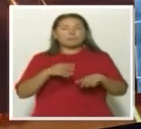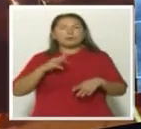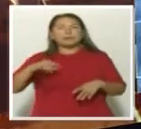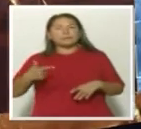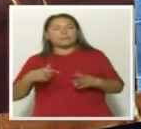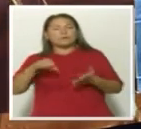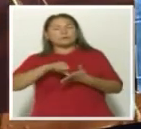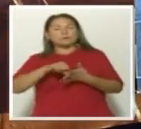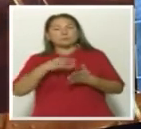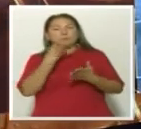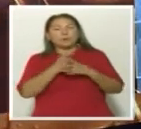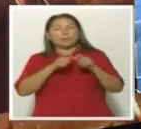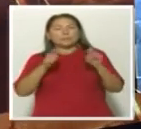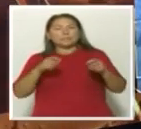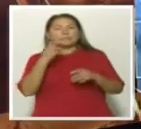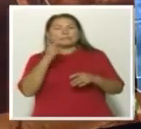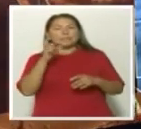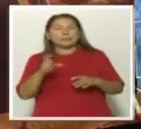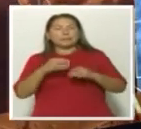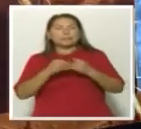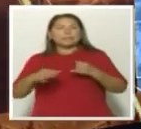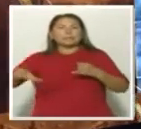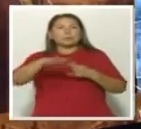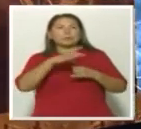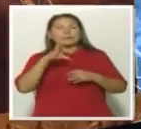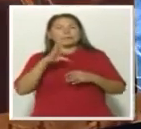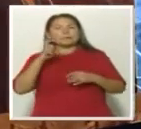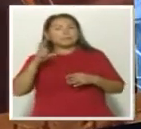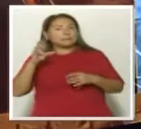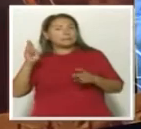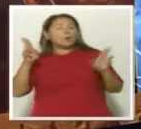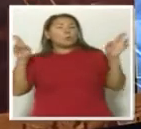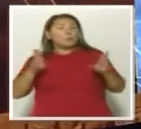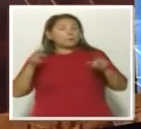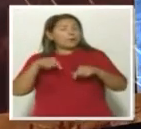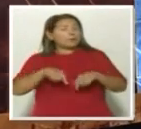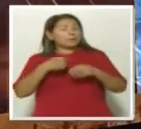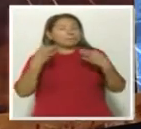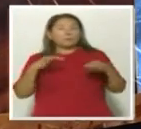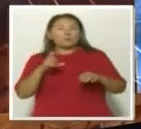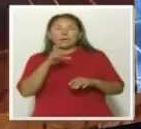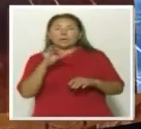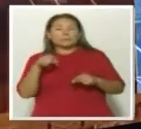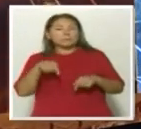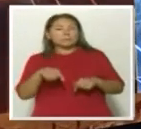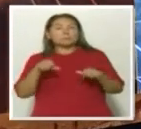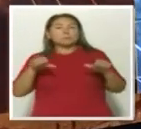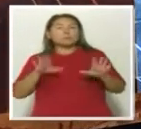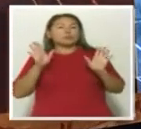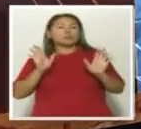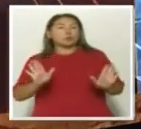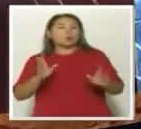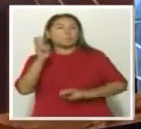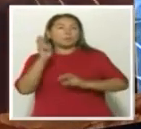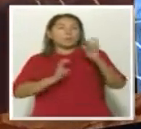выступили с инициативой открыть свои цеха на территории СЭС. Однако, по правилам деятельности свободной экономической зоны, здесь имеет право размещать